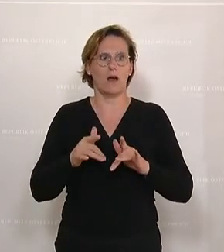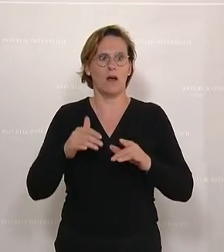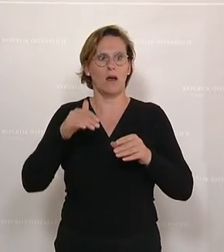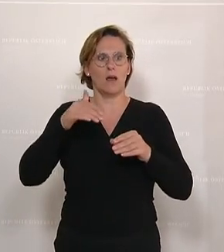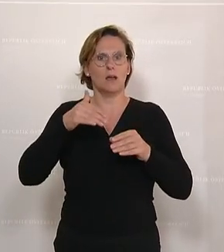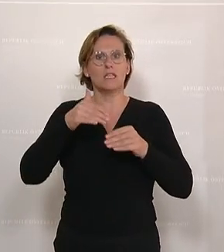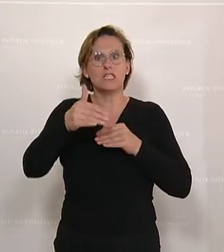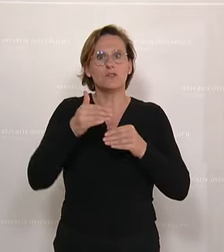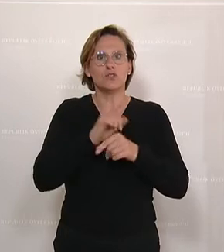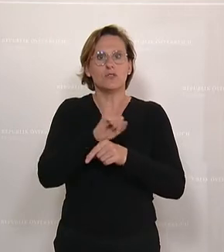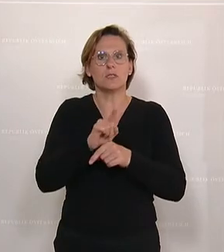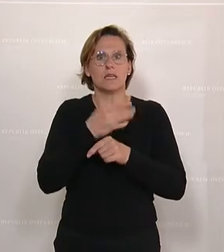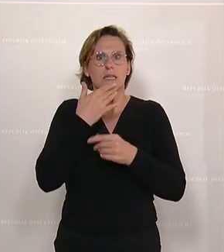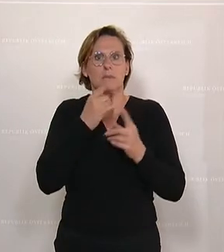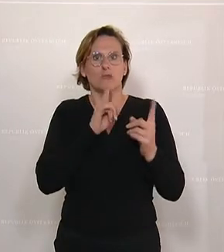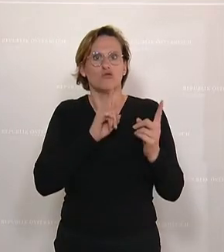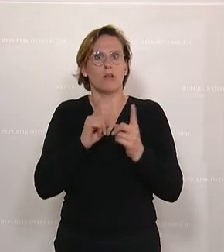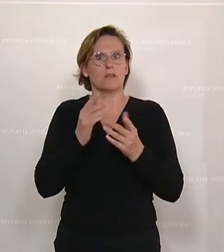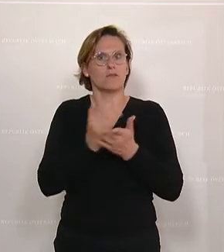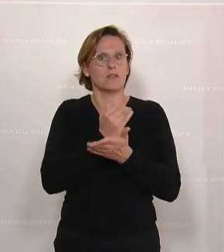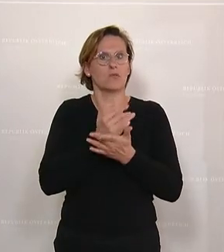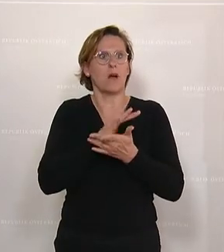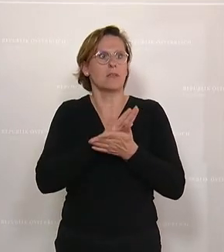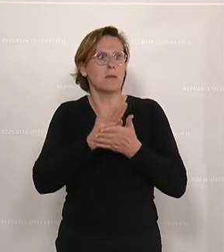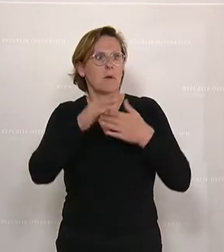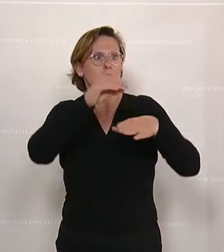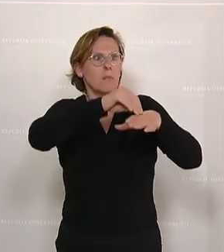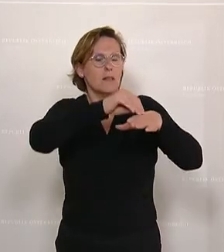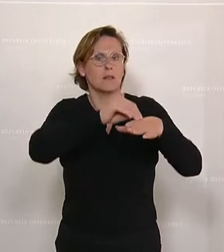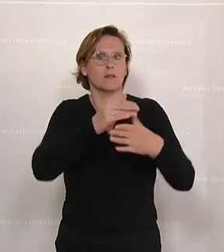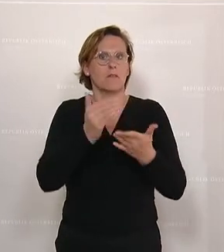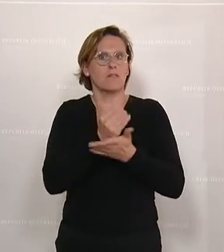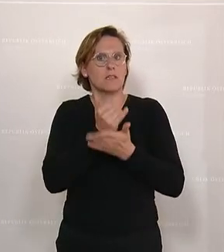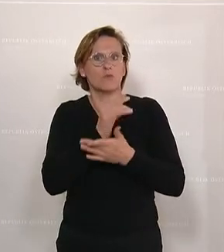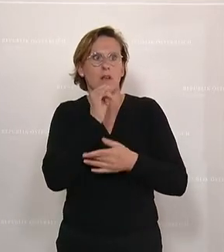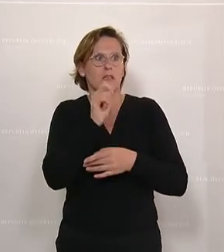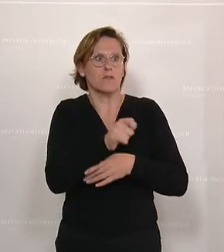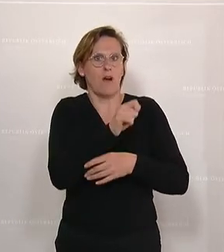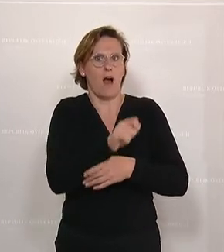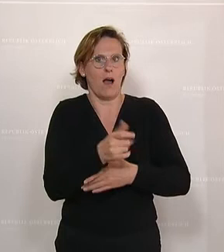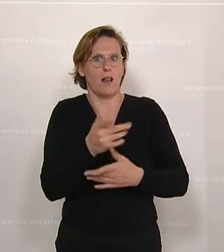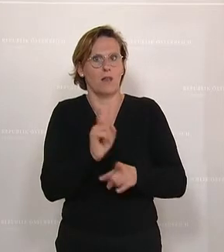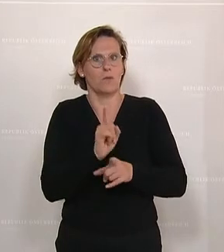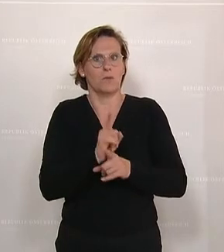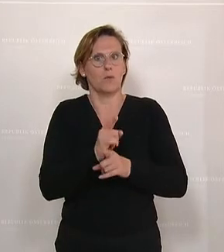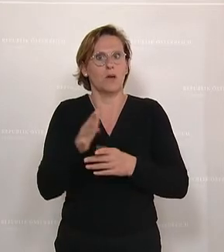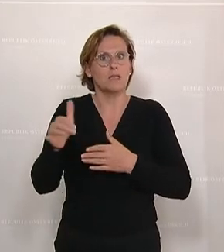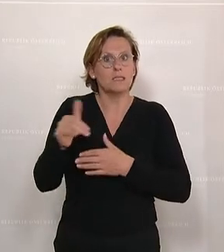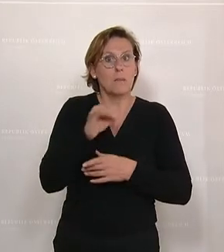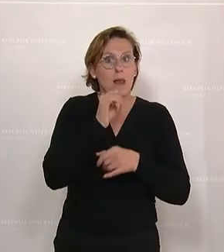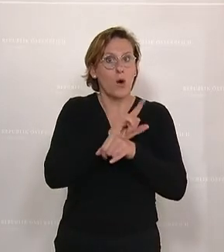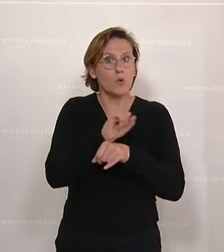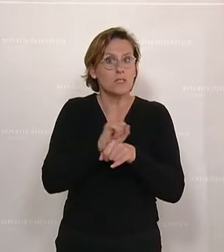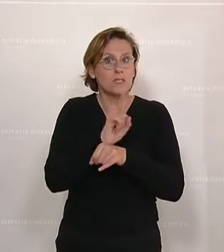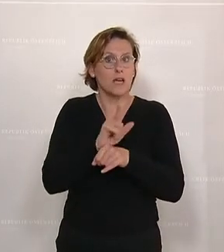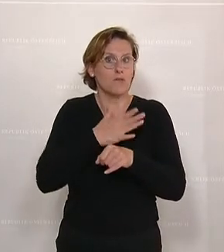ich kein Mitglied in der Standesvertretung. Ich kann auch dort niemanden, meine Vertreterinnen nicht wählen. Und ich sammle auch keine Zeiten